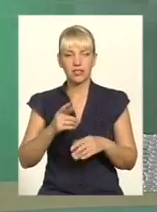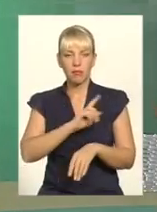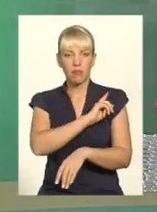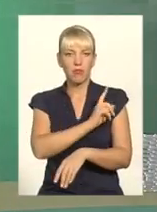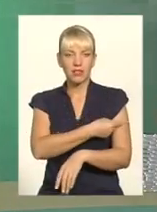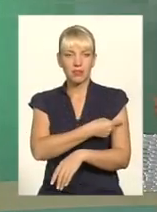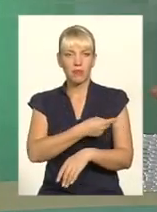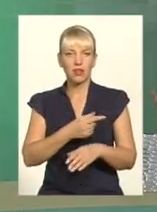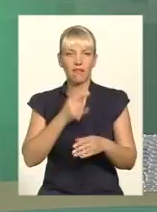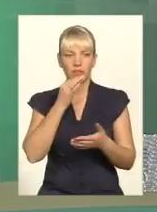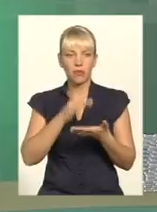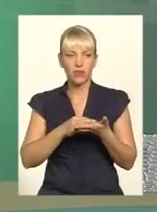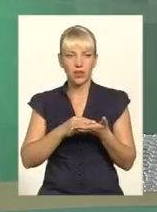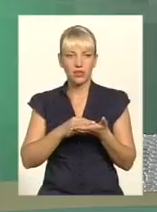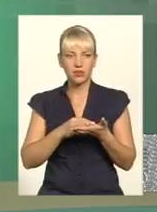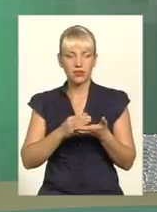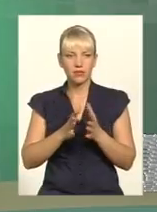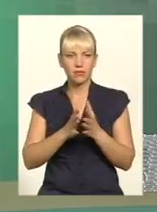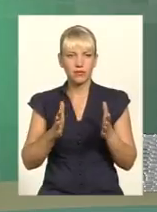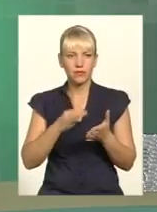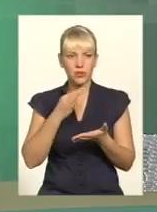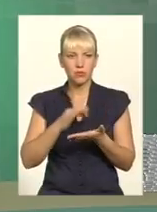за такі дії передбачена майже 10 років позбавлення волі.